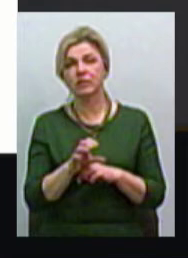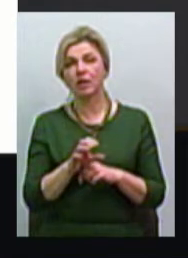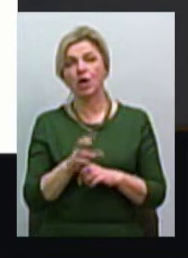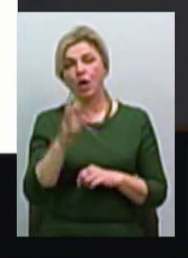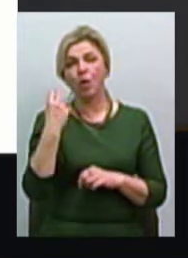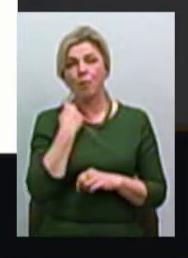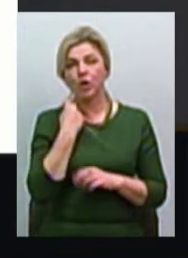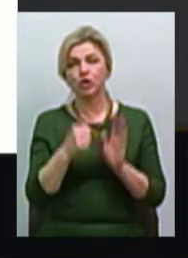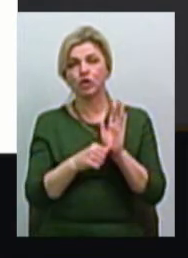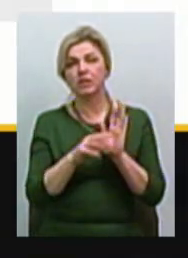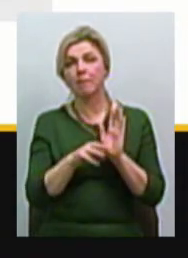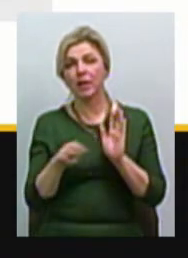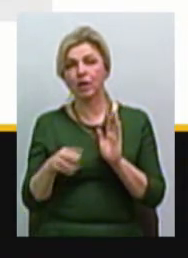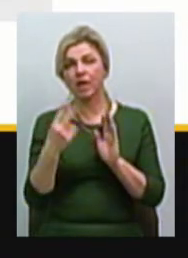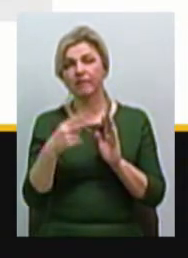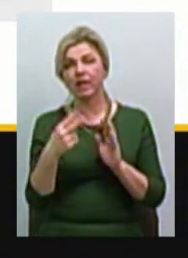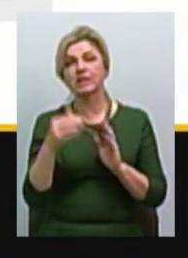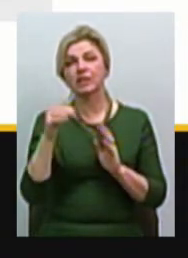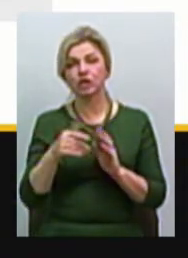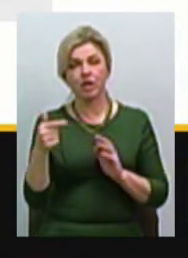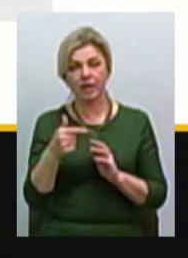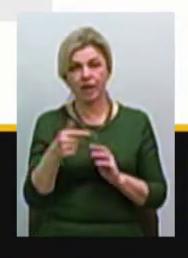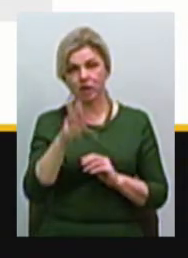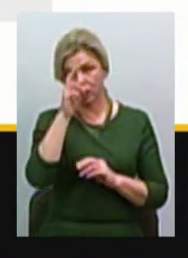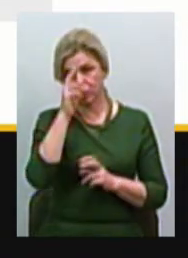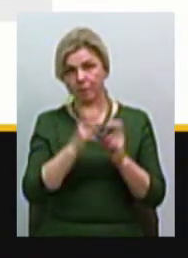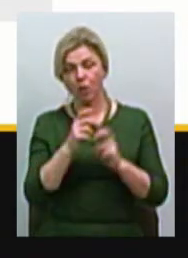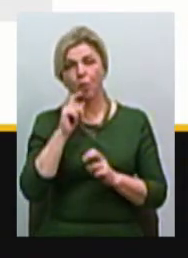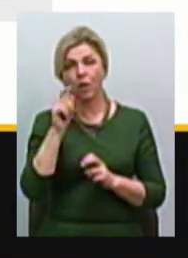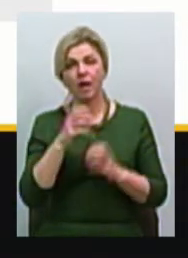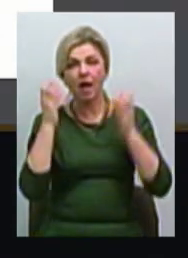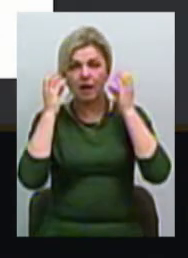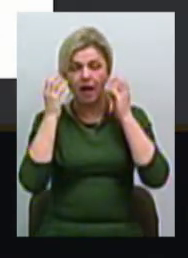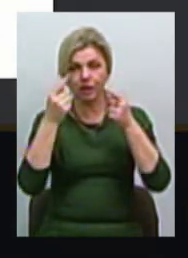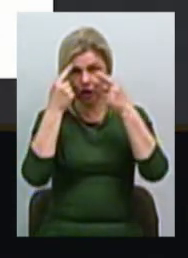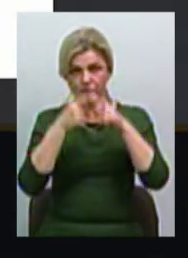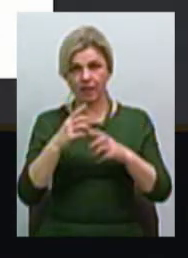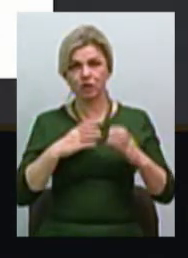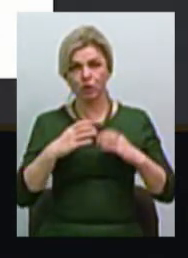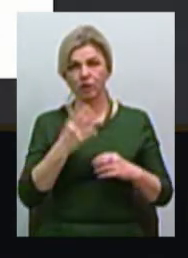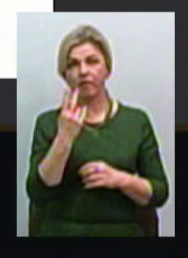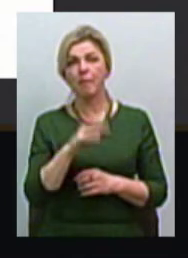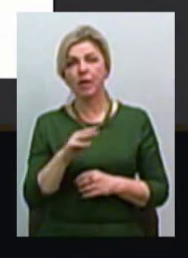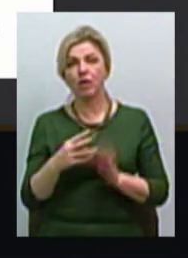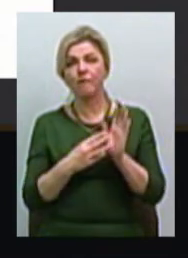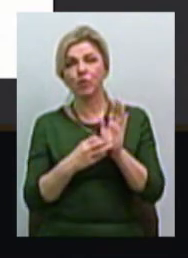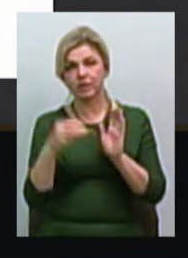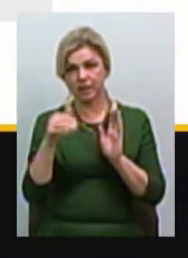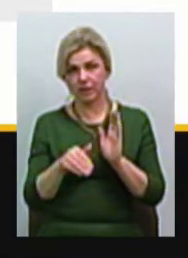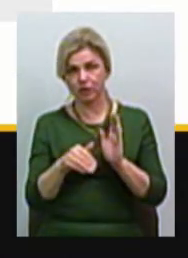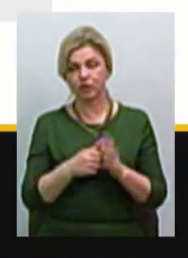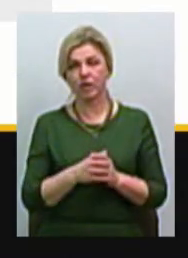Борг – 6 мільйонів 23 тисячі гривень. Державне підприємство «Український радіотехнічний інститут» – 2 мільйони 800 тисяч.